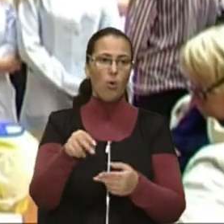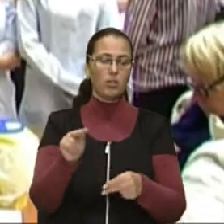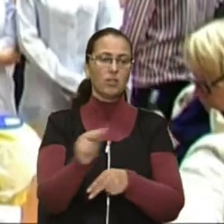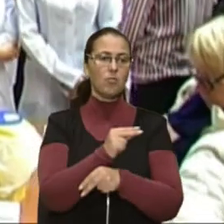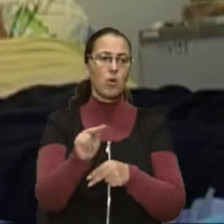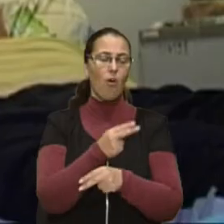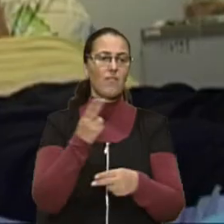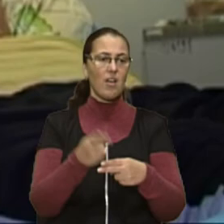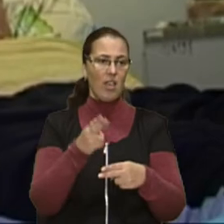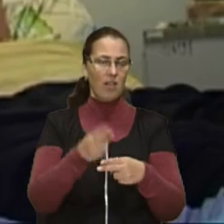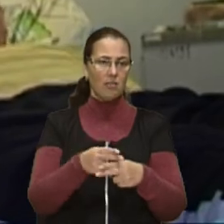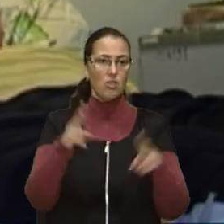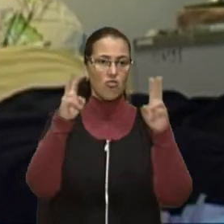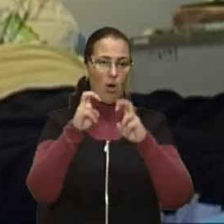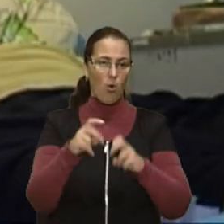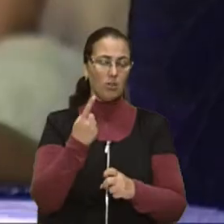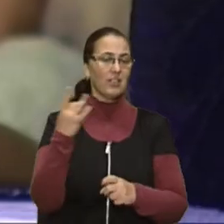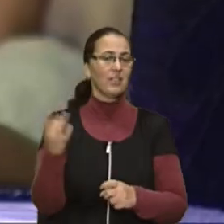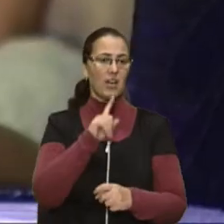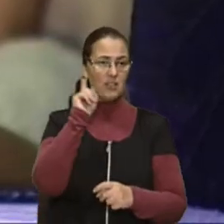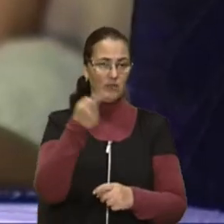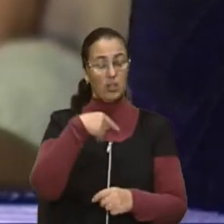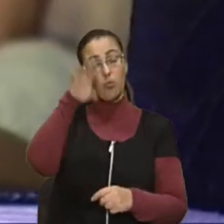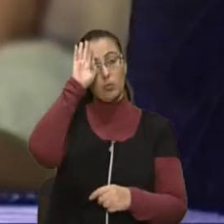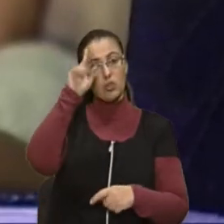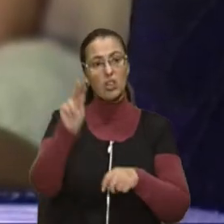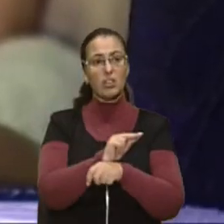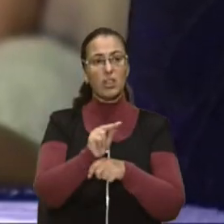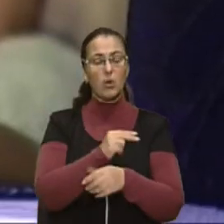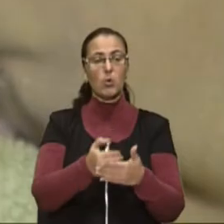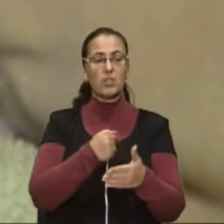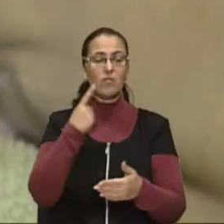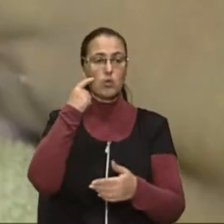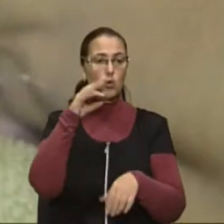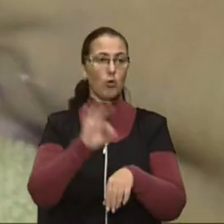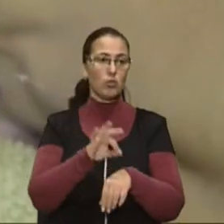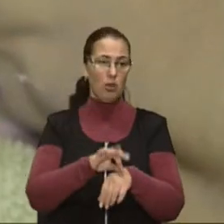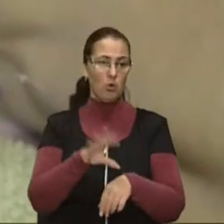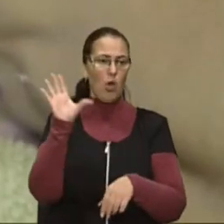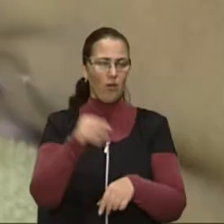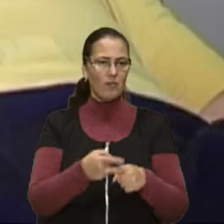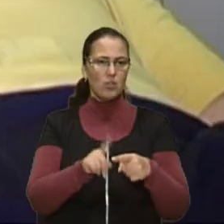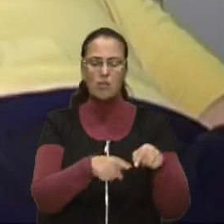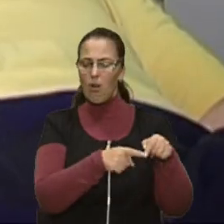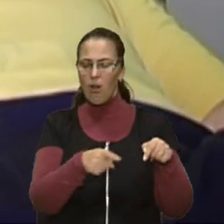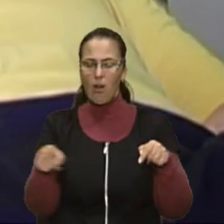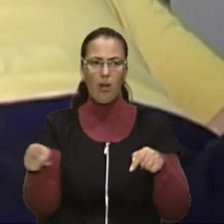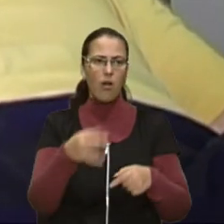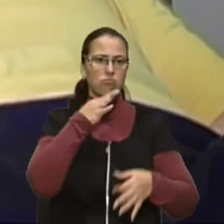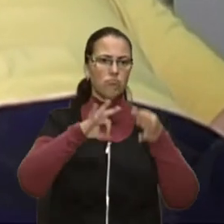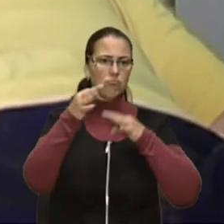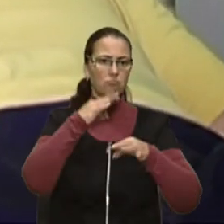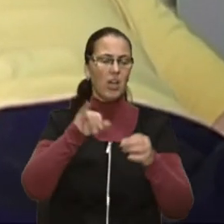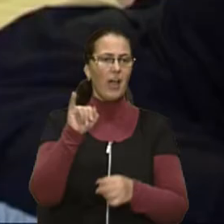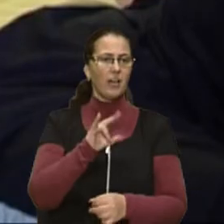огляди раз в рік. Богдан Боднар, 13 років, лікується від цукрового діабету. Весь цей час вживав інсулінові таблетки.